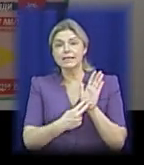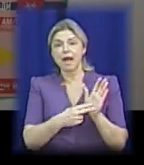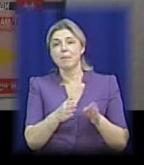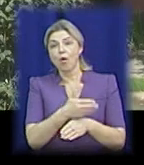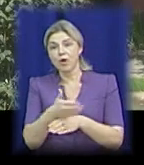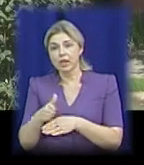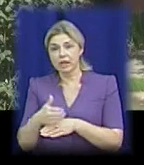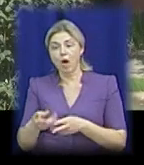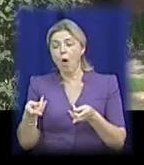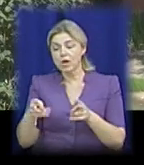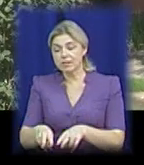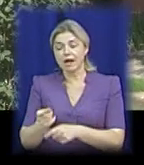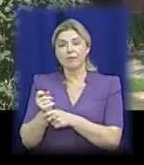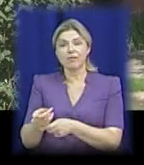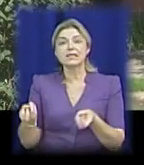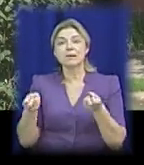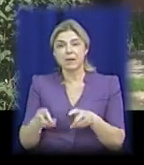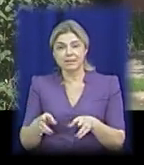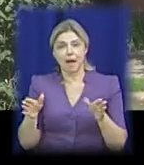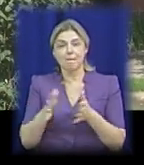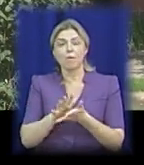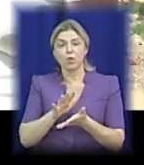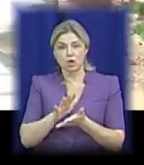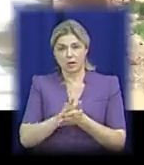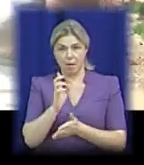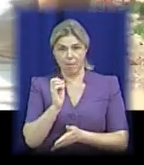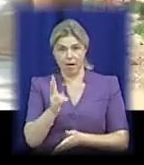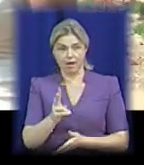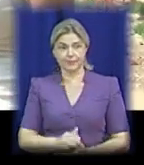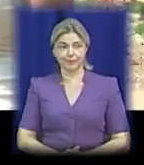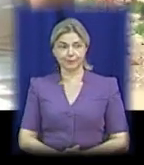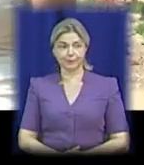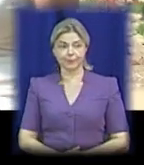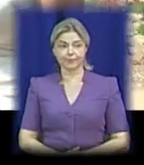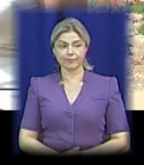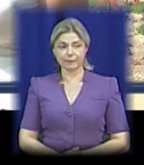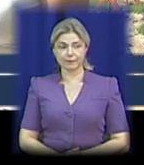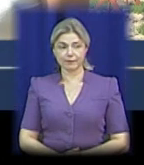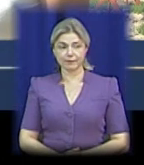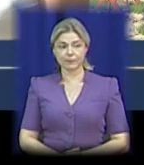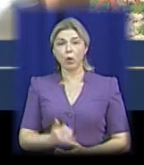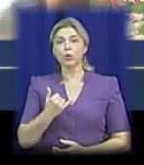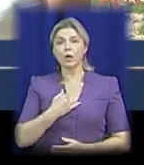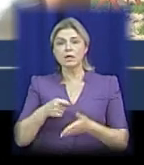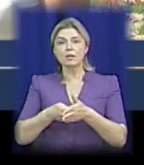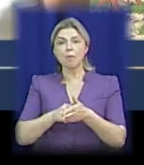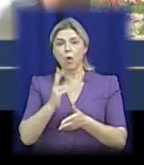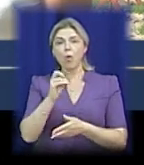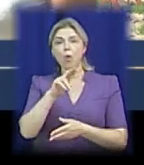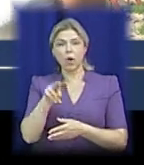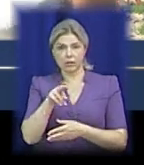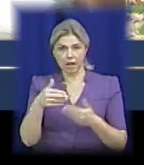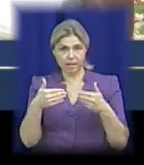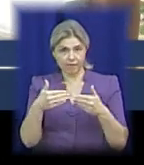рештки викидають до спеціально захищеного сміттєвого баку. «Вона з кодовим замком двері,